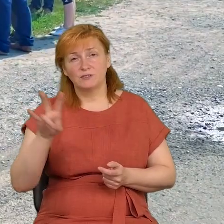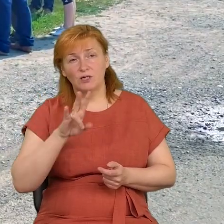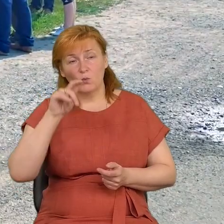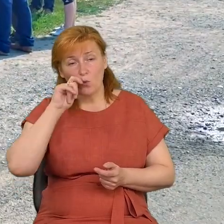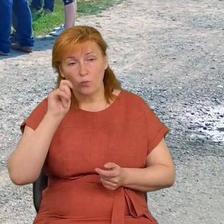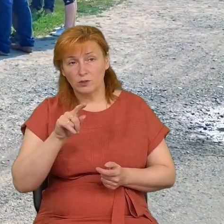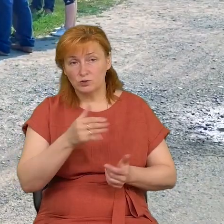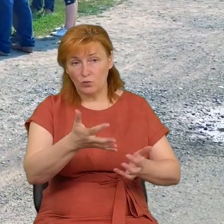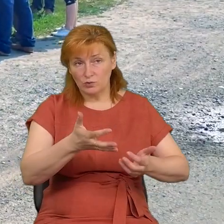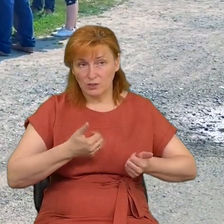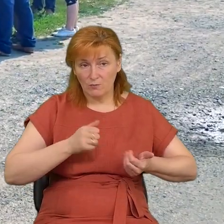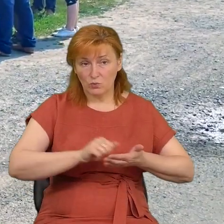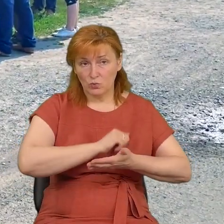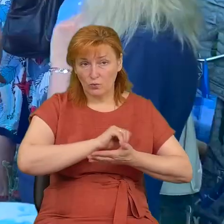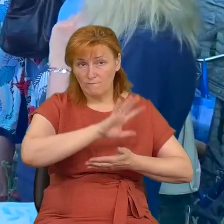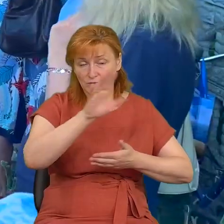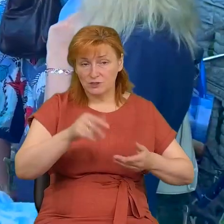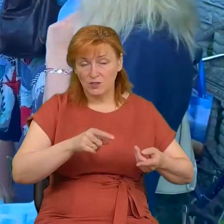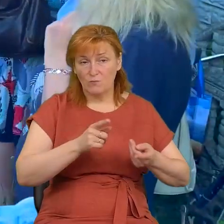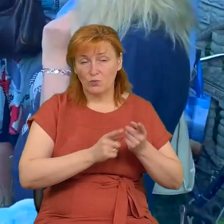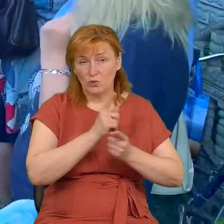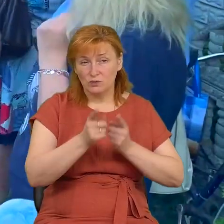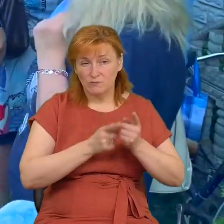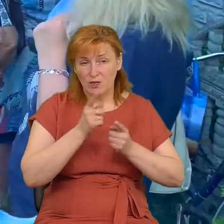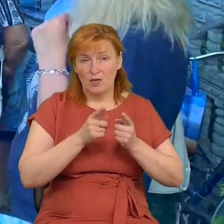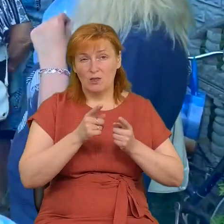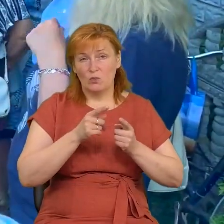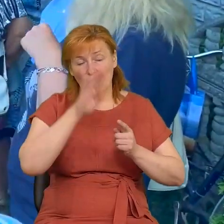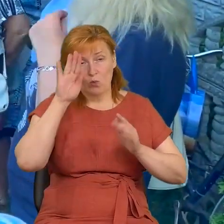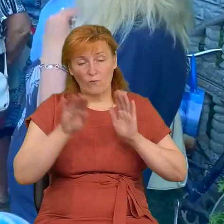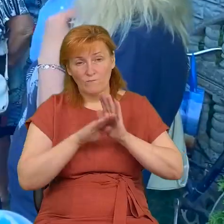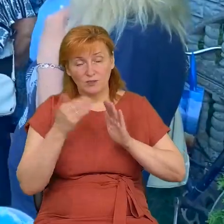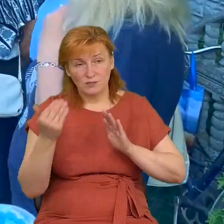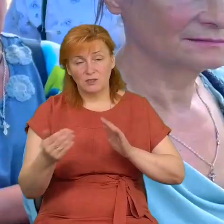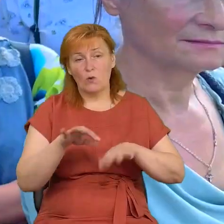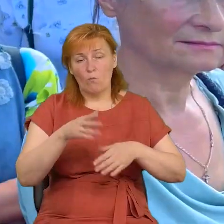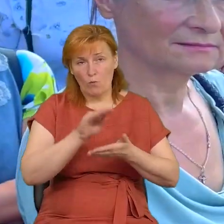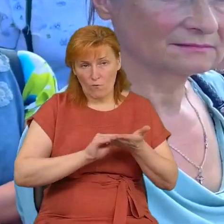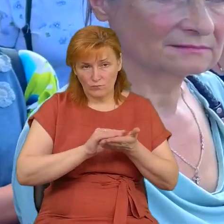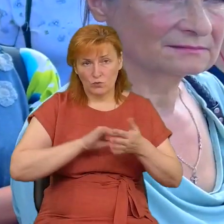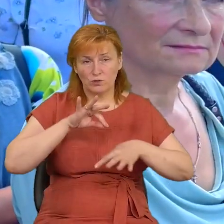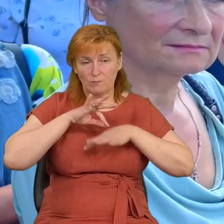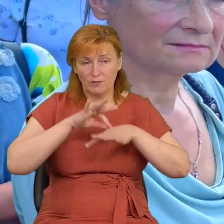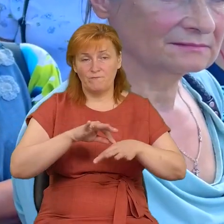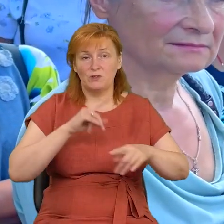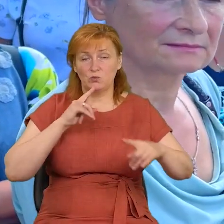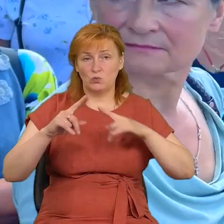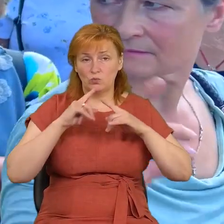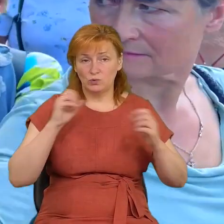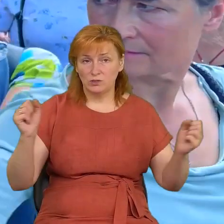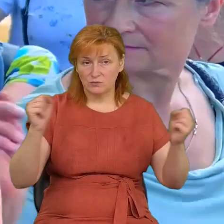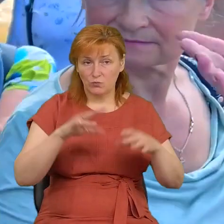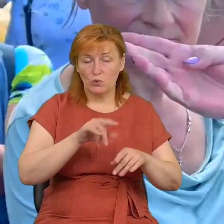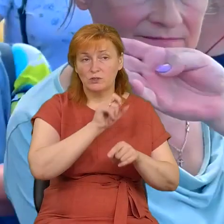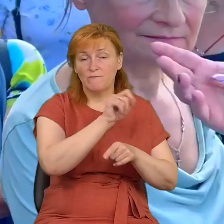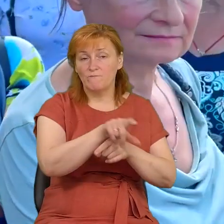повний пакет документів про зміну конфесійної приналежності, повторно проведуть збори громади, визначать відповідальних осіб та